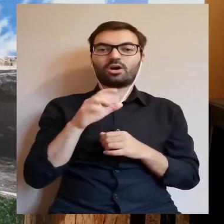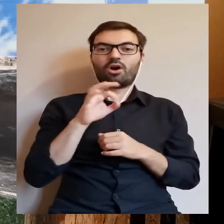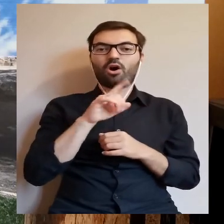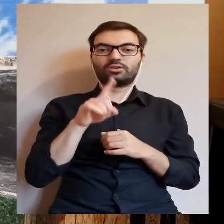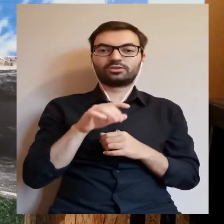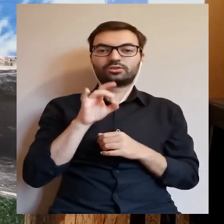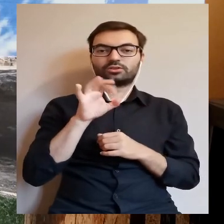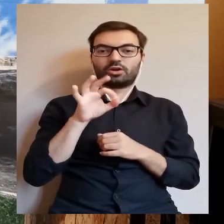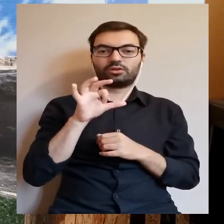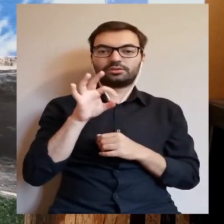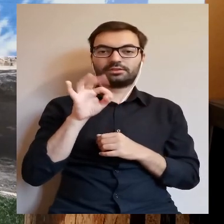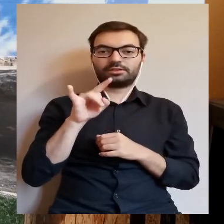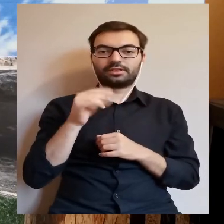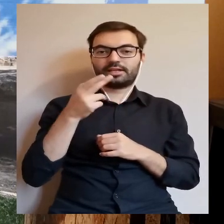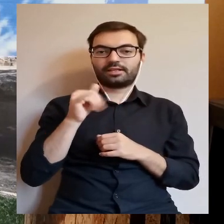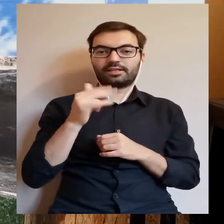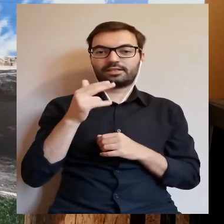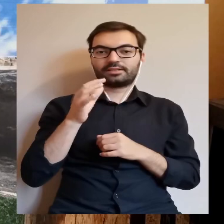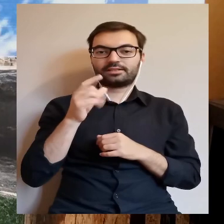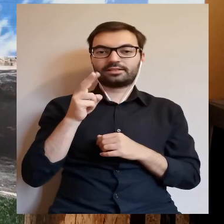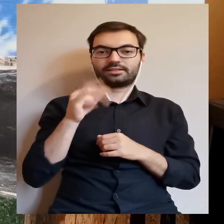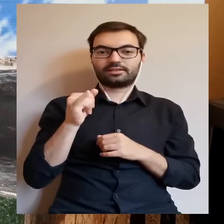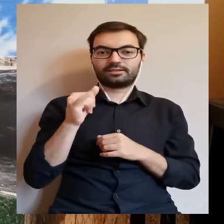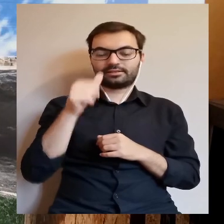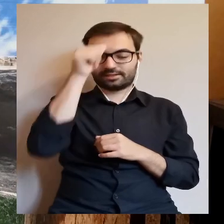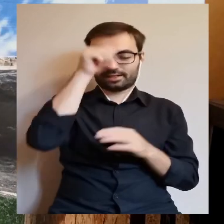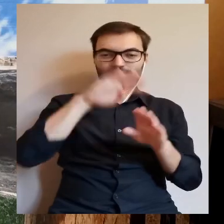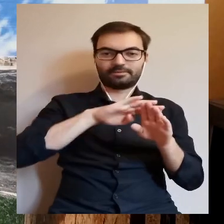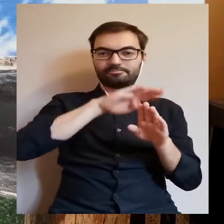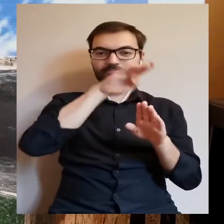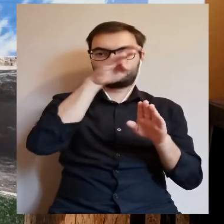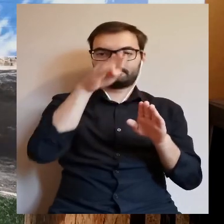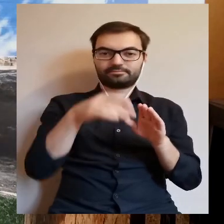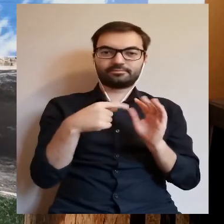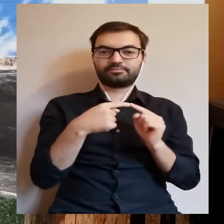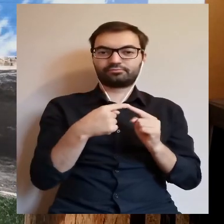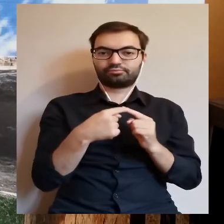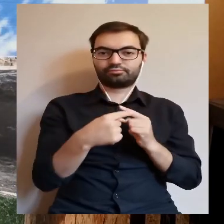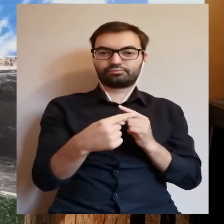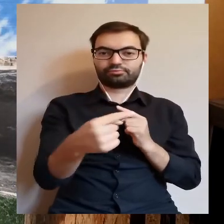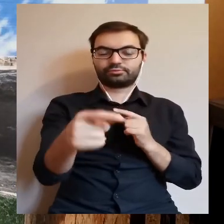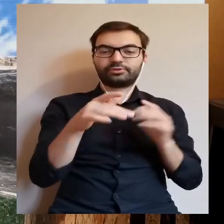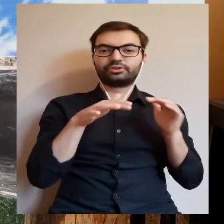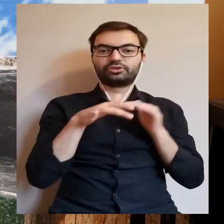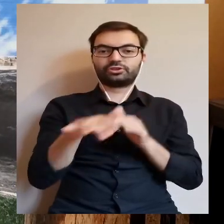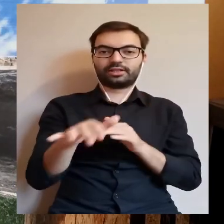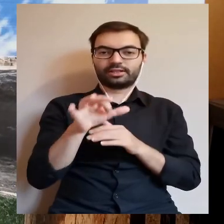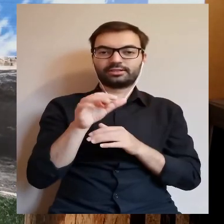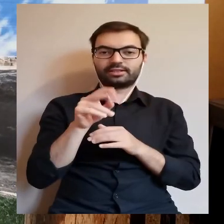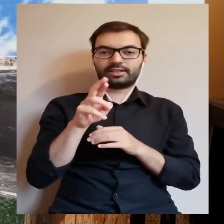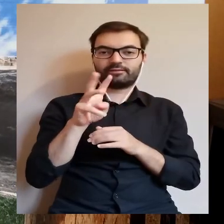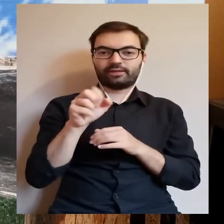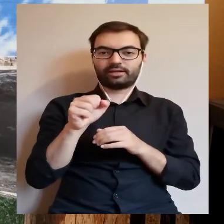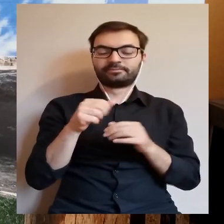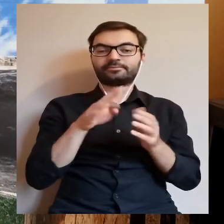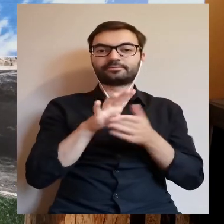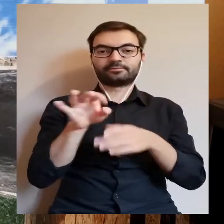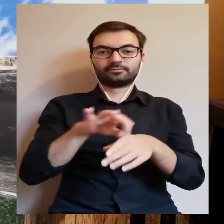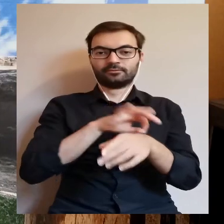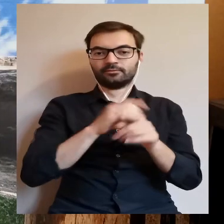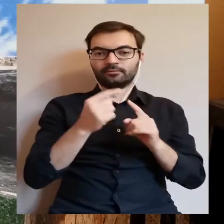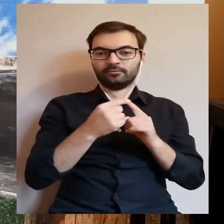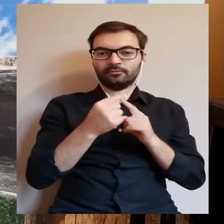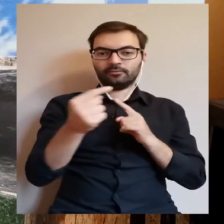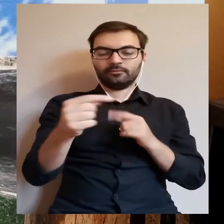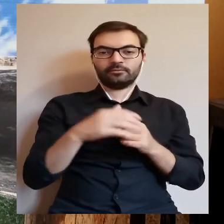nazwa tego wzniesienia, które ciągnie się wzdłuż rzeki skrwy na długości 14